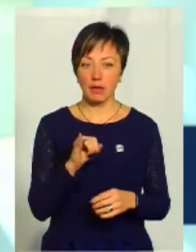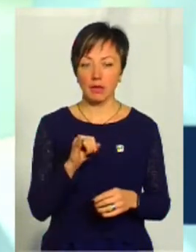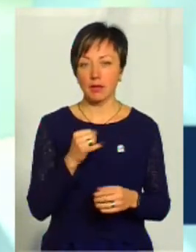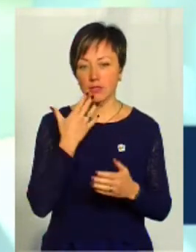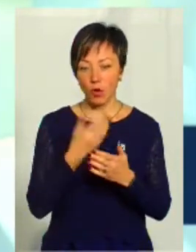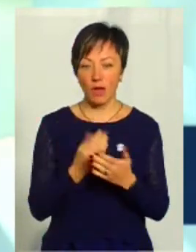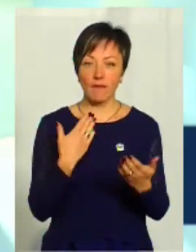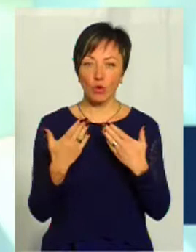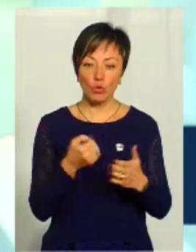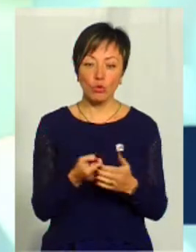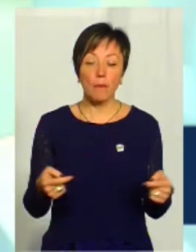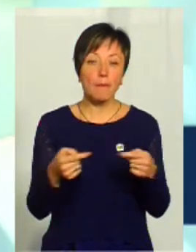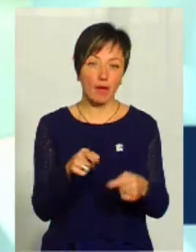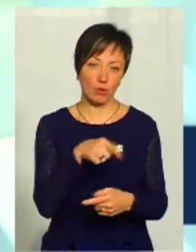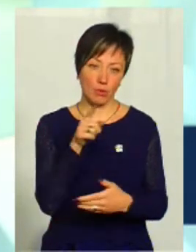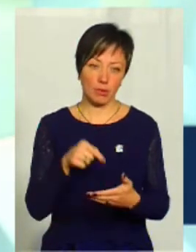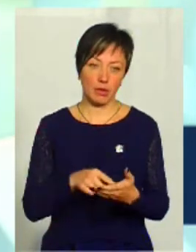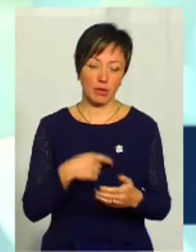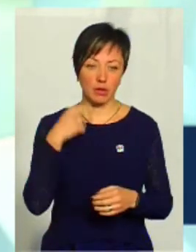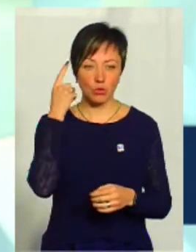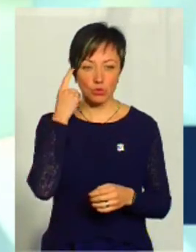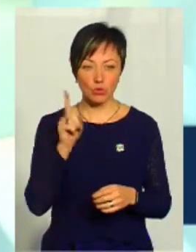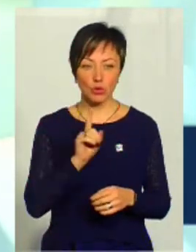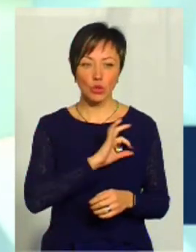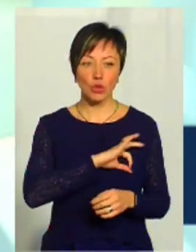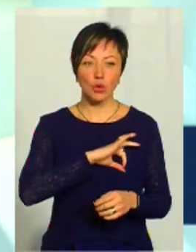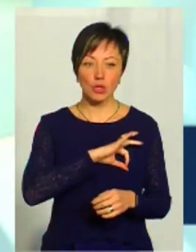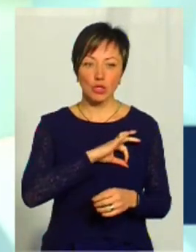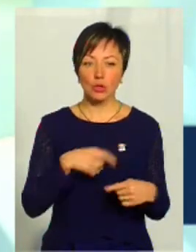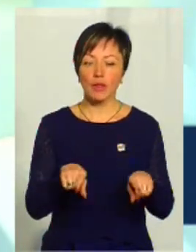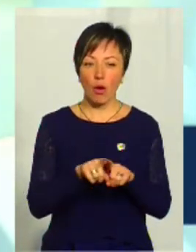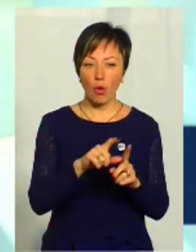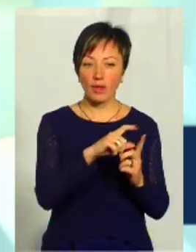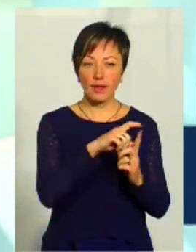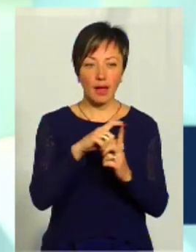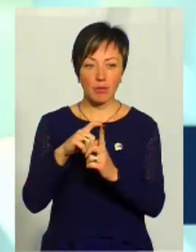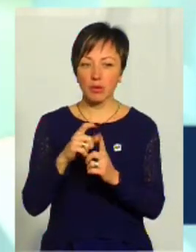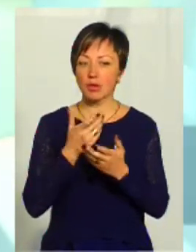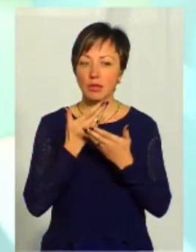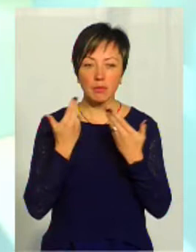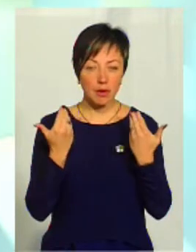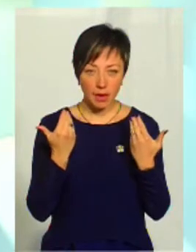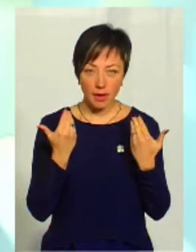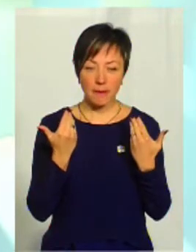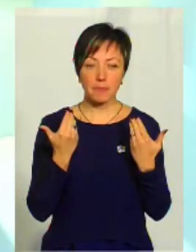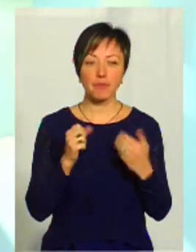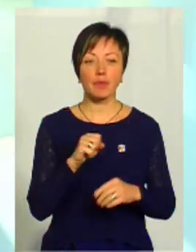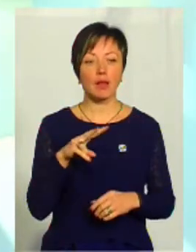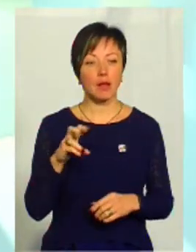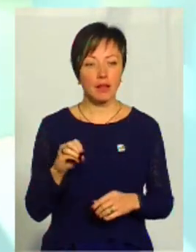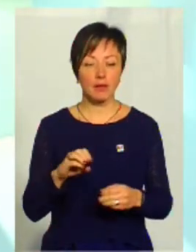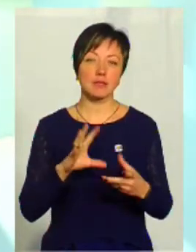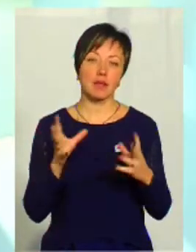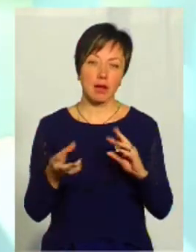себе відношення до певного якогось питання. Думаю, що юридично такого немає, так як визначення, але